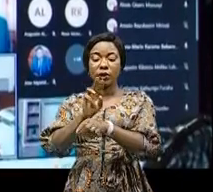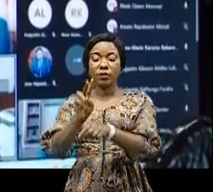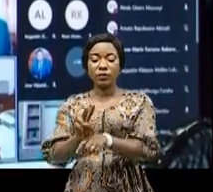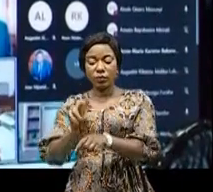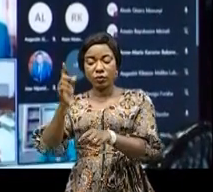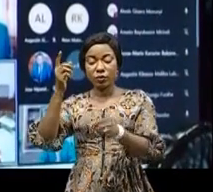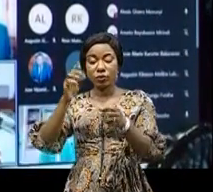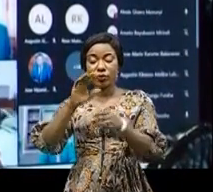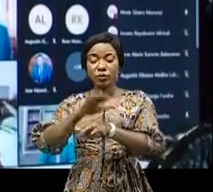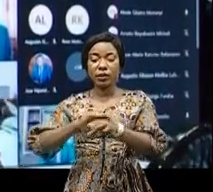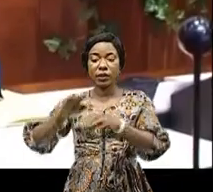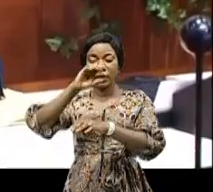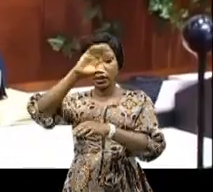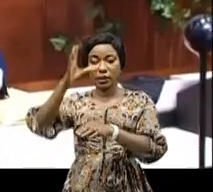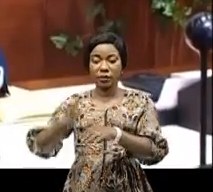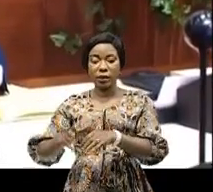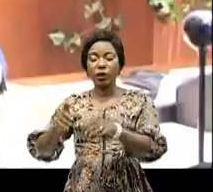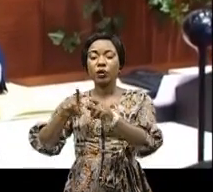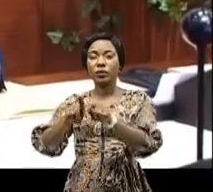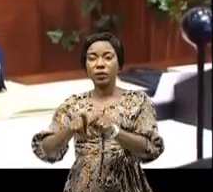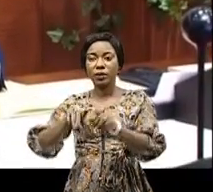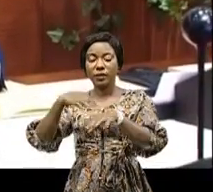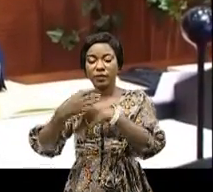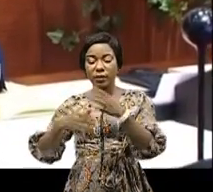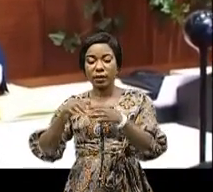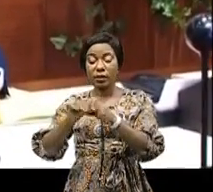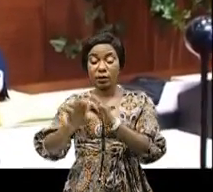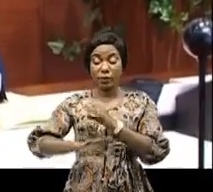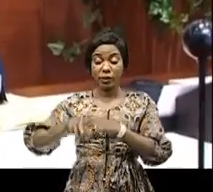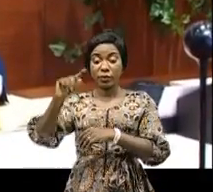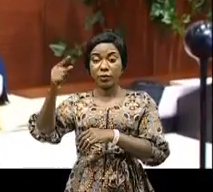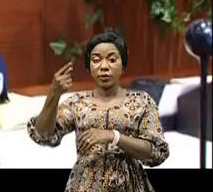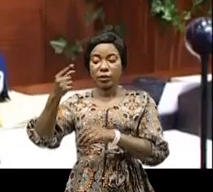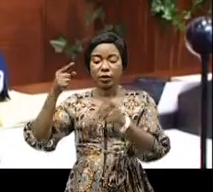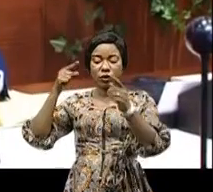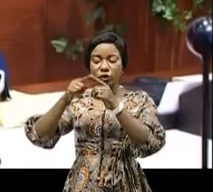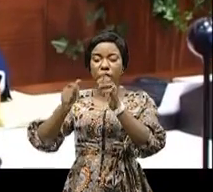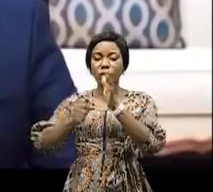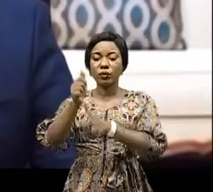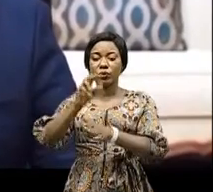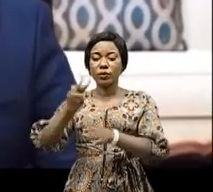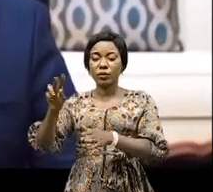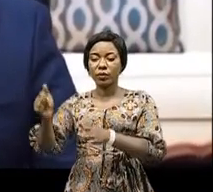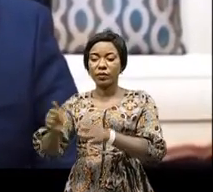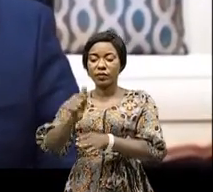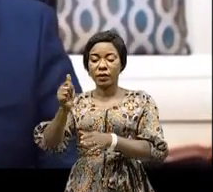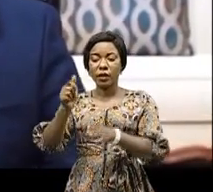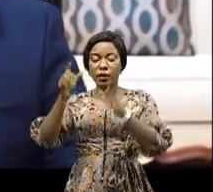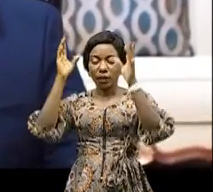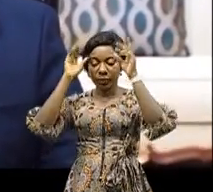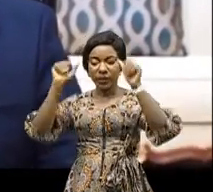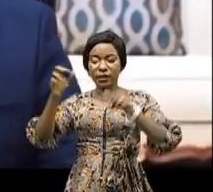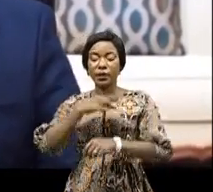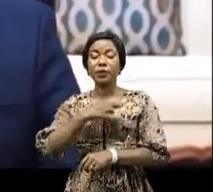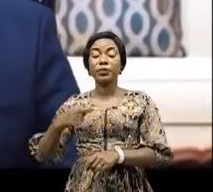climats, la COP26 qui s'étiendra à Glasgow en Eucasse du 1er au 11 novembre 2021, le président